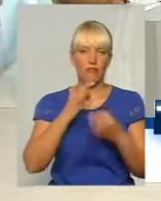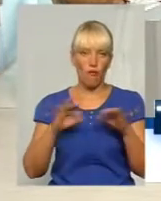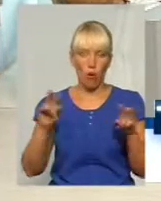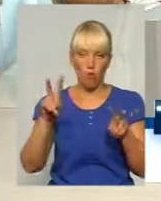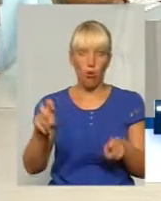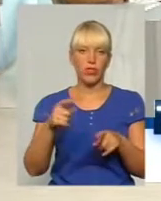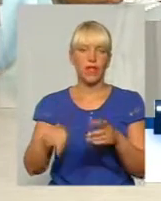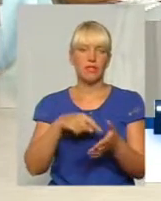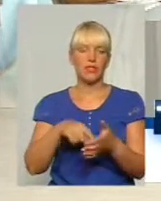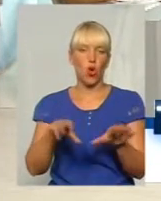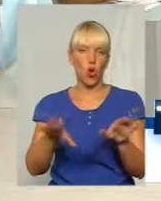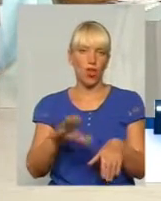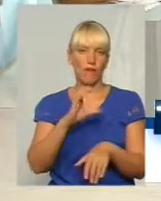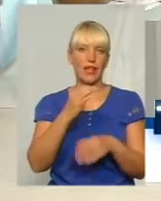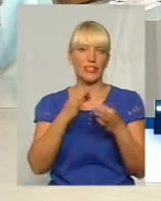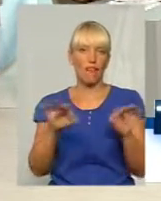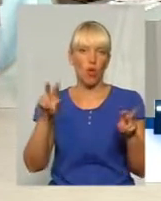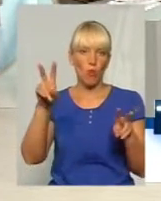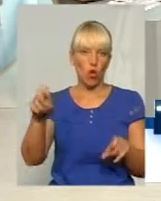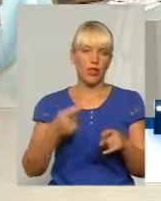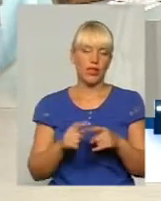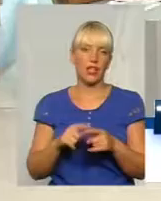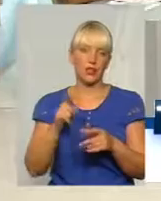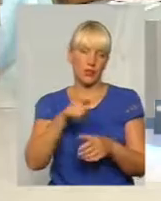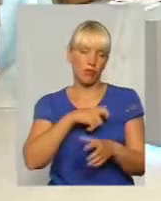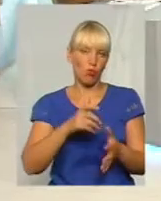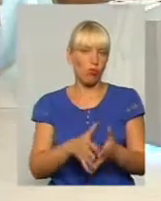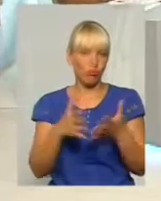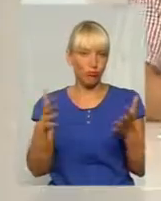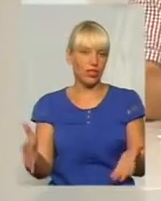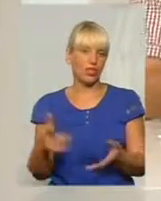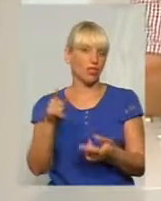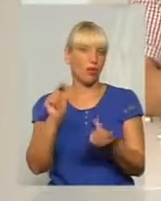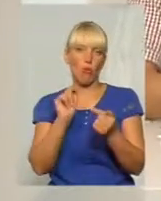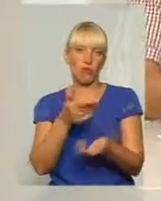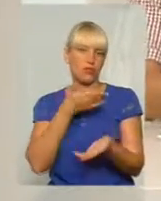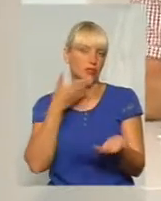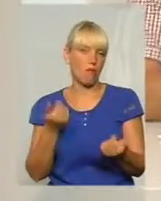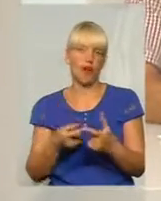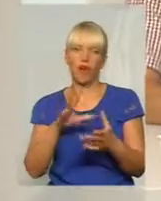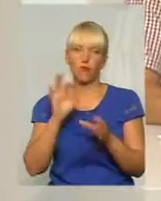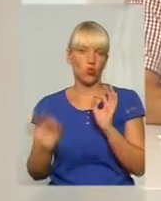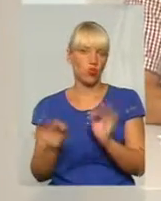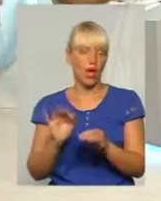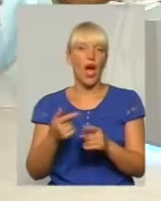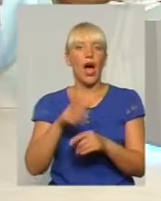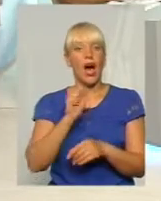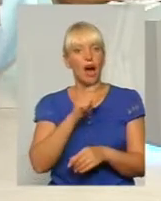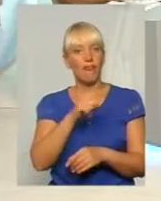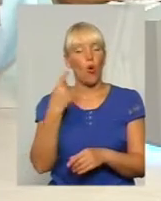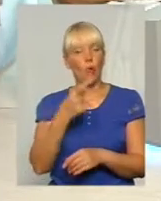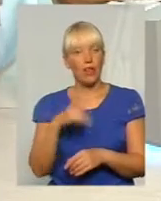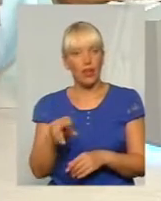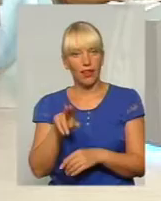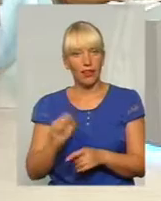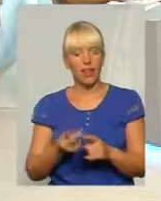значить, це... Ну, це спільне питання, що більшість, просто більшість депутатів, але це ж не більшість, більшість, це вже коли там домовились. в праці деякі сили,